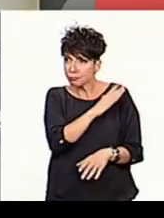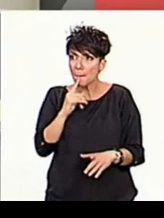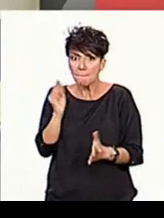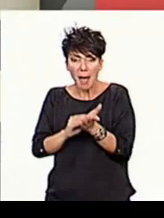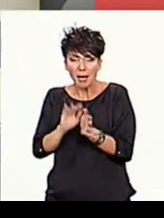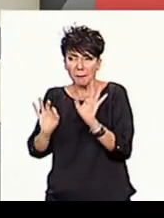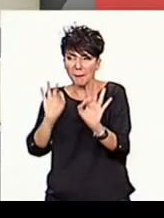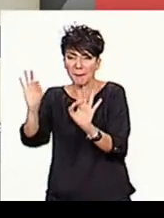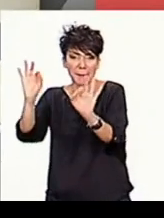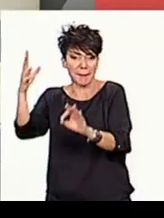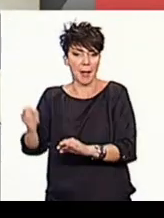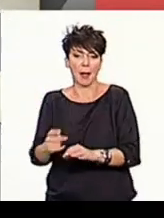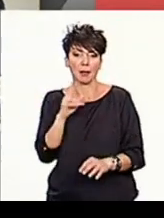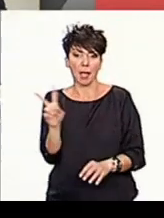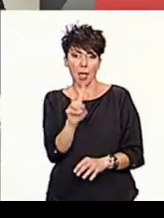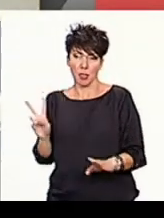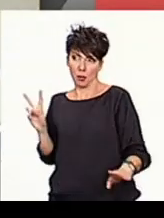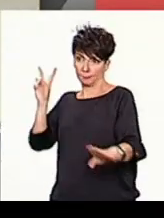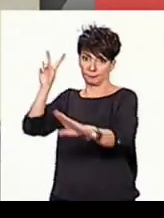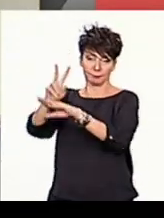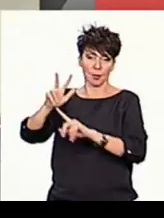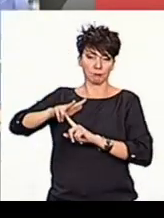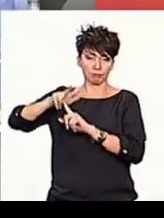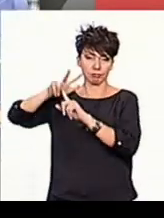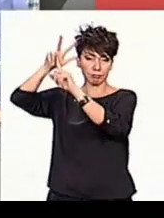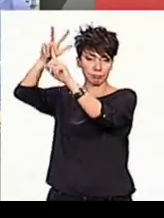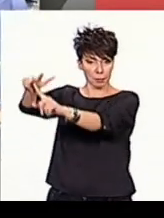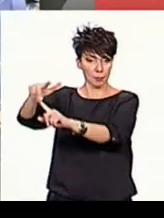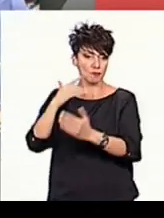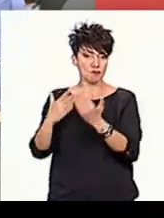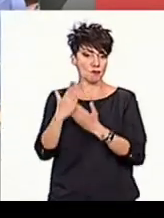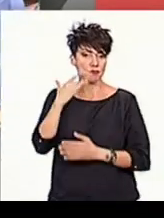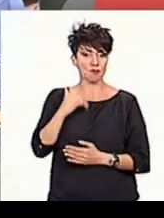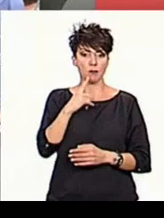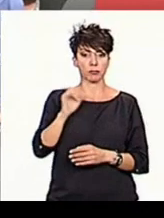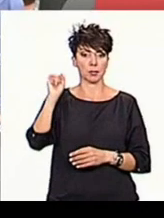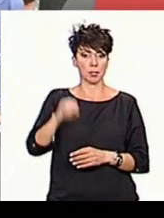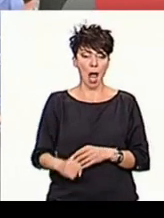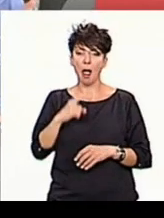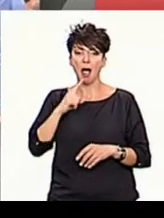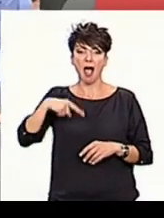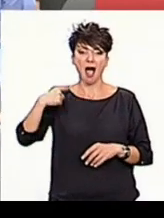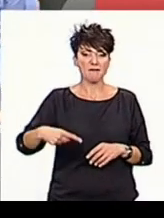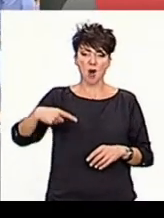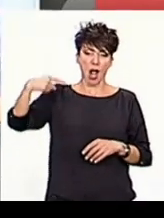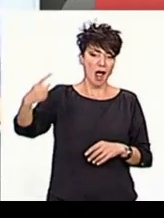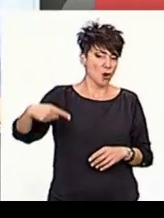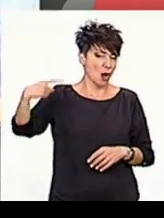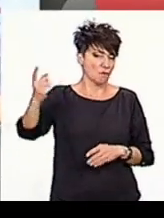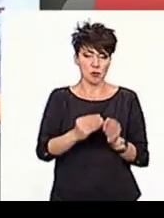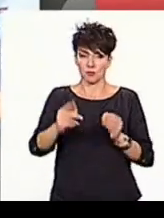Χαρδαλιάς και ο Σωτηρης Τσιώδρας έφτασαν εκτάπτως το πρωί με σούπερ πούμα στην περιοχή. Να συνειδητοποιήσουμε ότι οι επόμενα 24 ώρα θα είναι δύσκολα 24 ώρα.